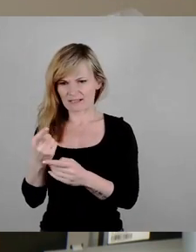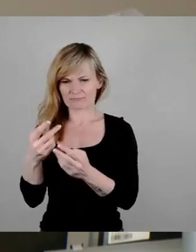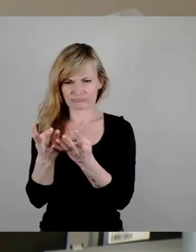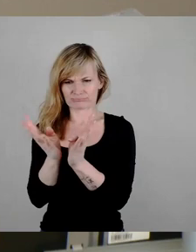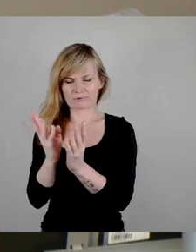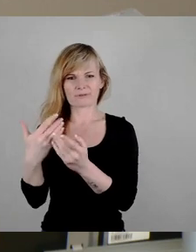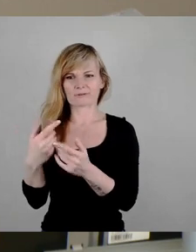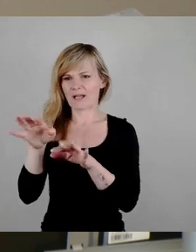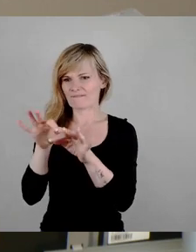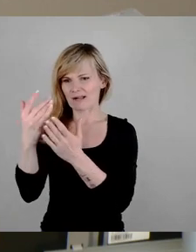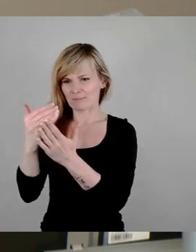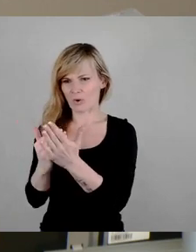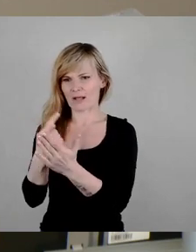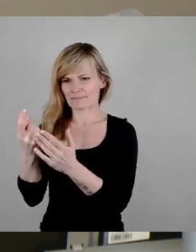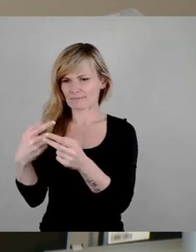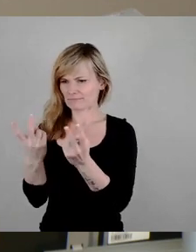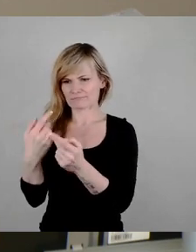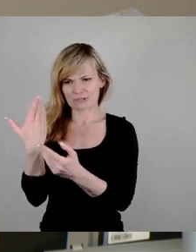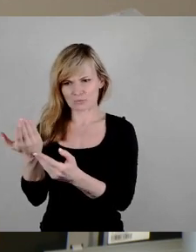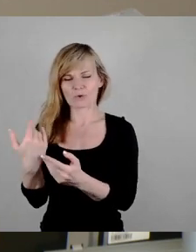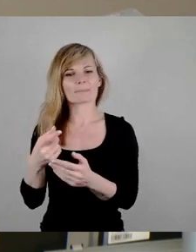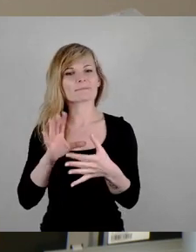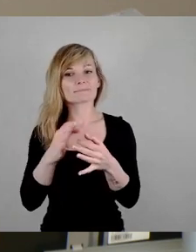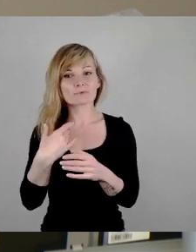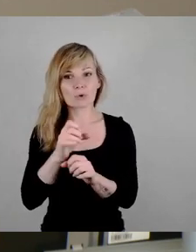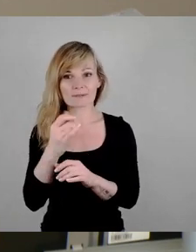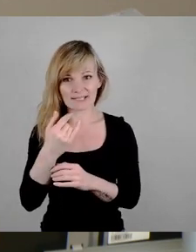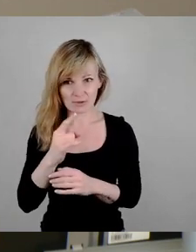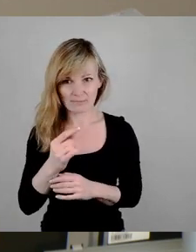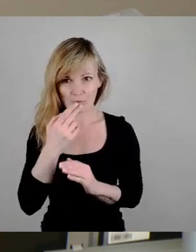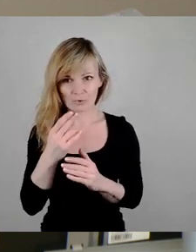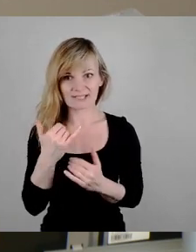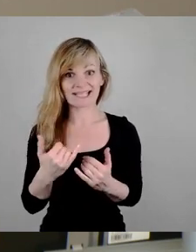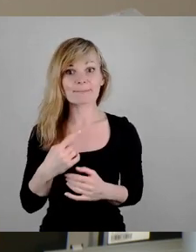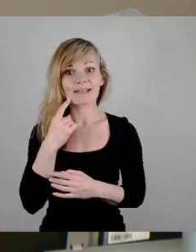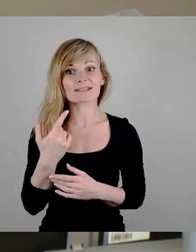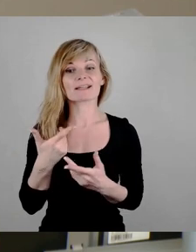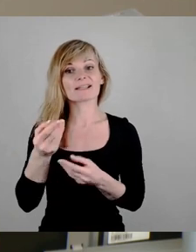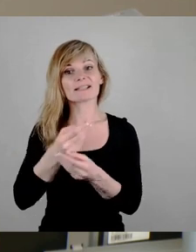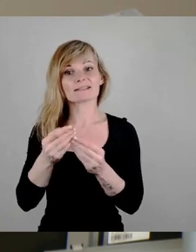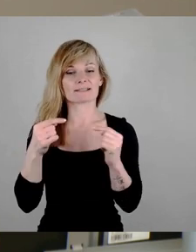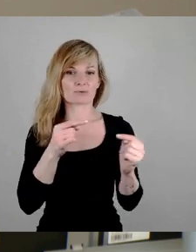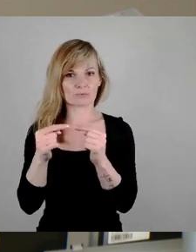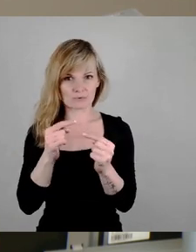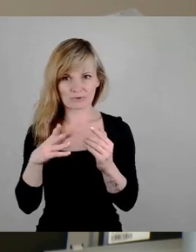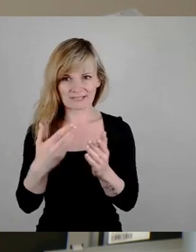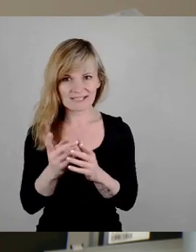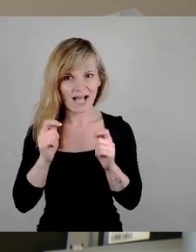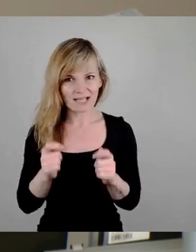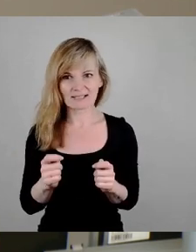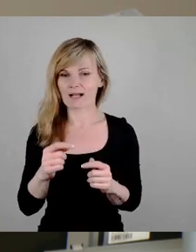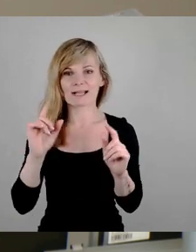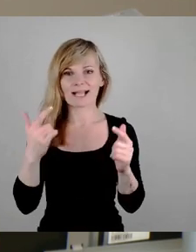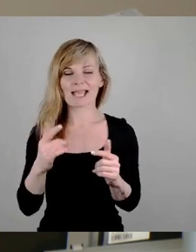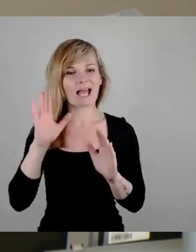nochmal auf ein paar Sachen auch eingehen, zu dem, die jetzt in der Diskussion geäußert worden sind. Dieser Antrag ist jetzt keine Abstimmung